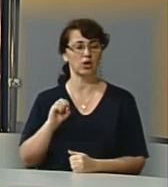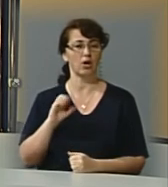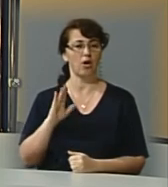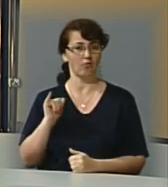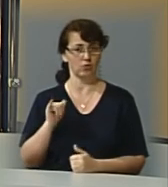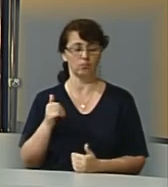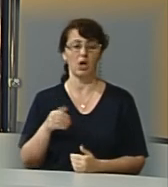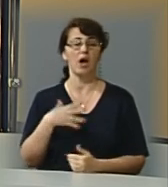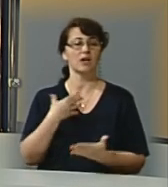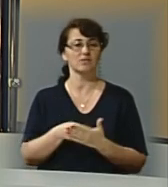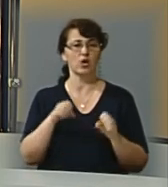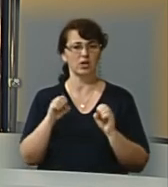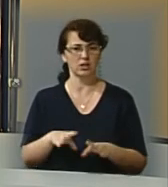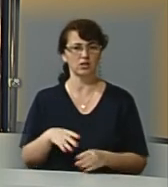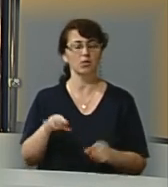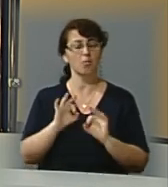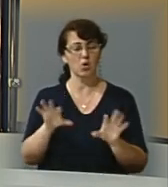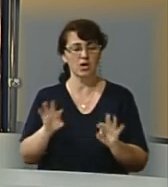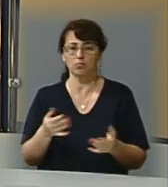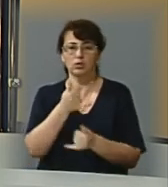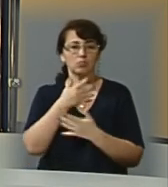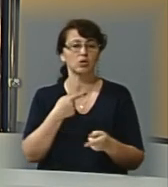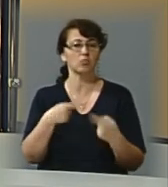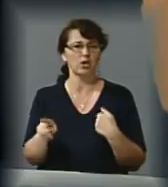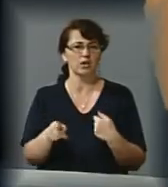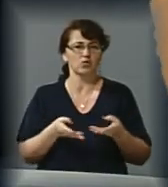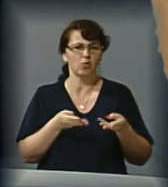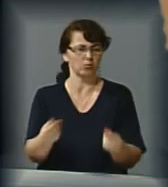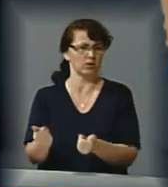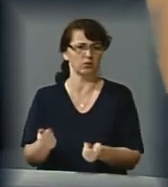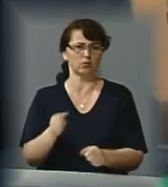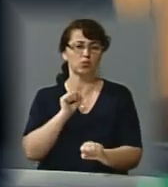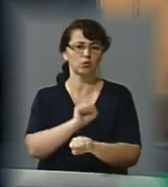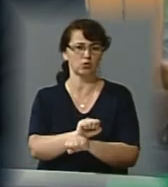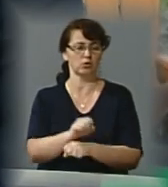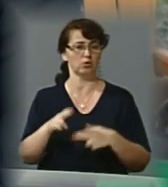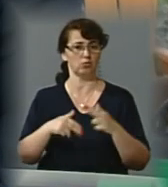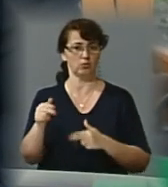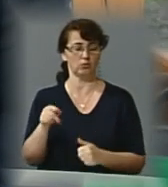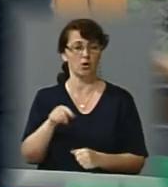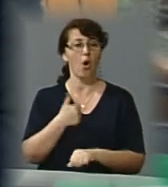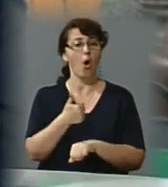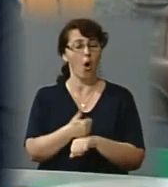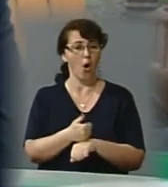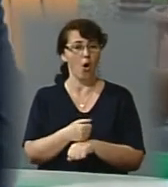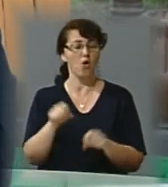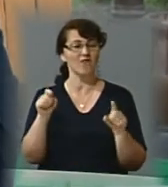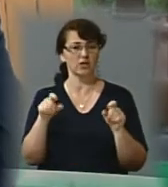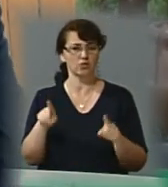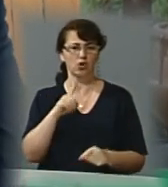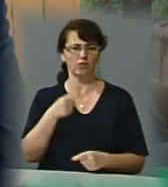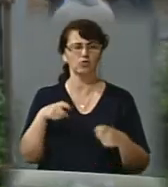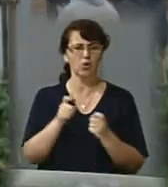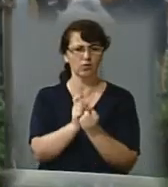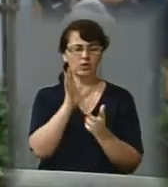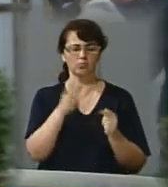пояснює відсутністю інших методів впливу на забудовника. Нашим кореспондентом Ігор Гринків розповів, що конфлікт триває з 2016